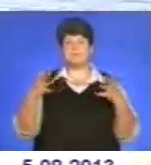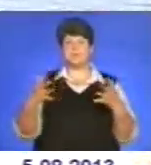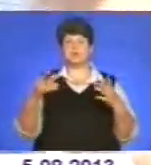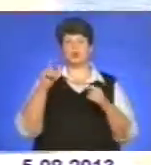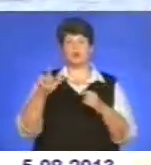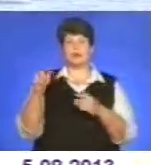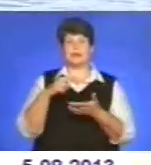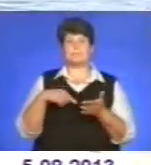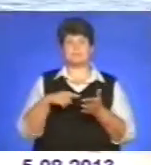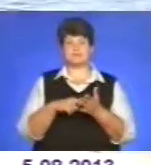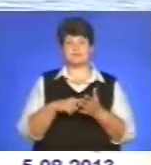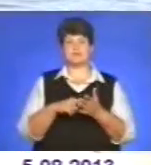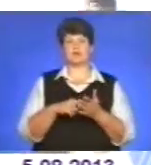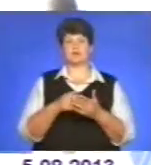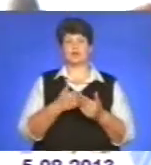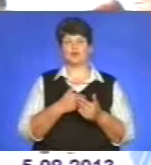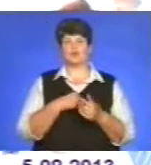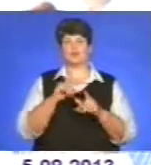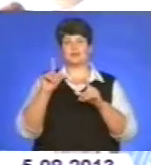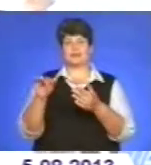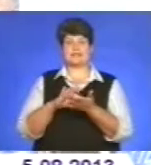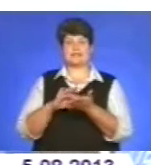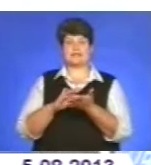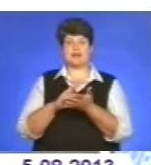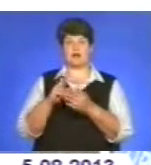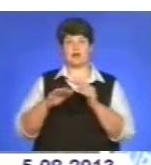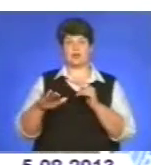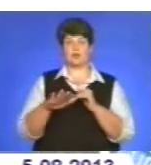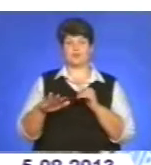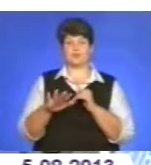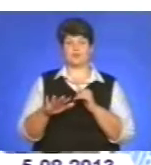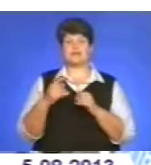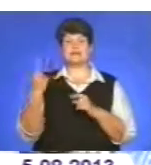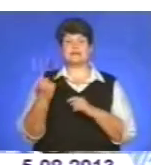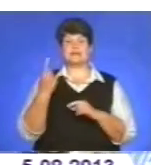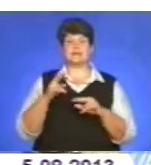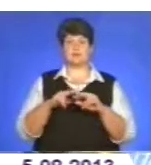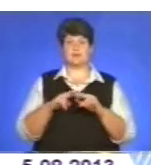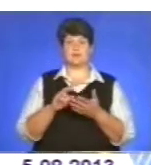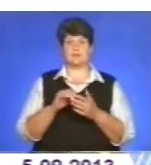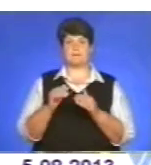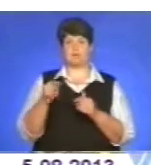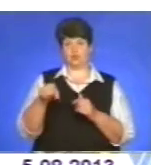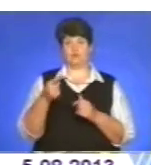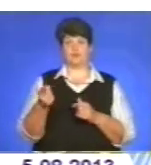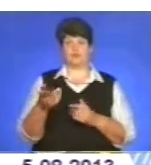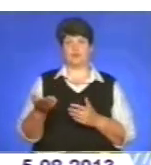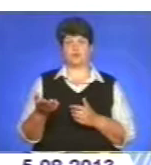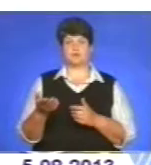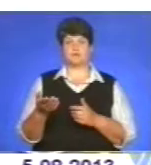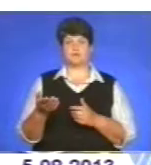віддають перевагу так званій циганці. У нас один, що навсего, один єдиний паспортизований пляж, це тут у нас в Тернополі.